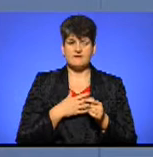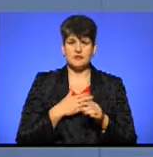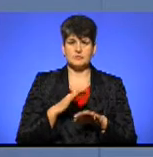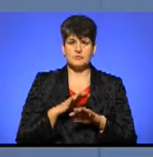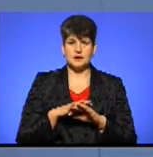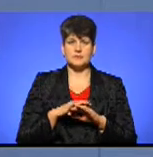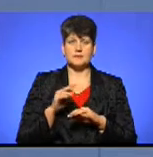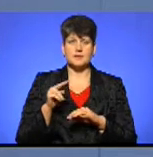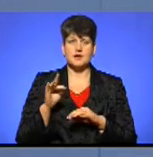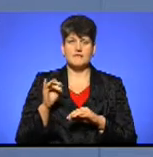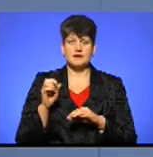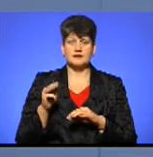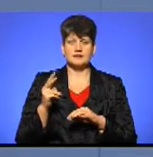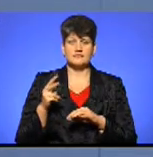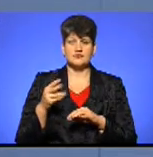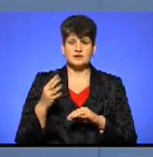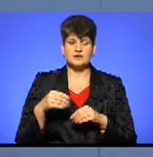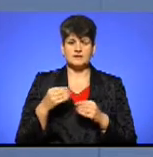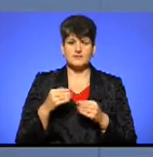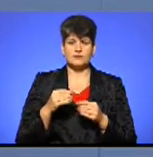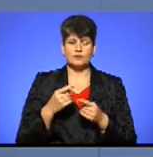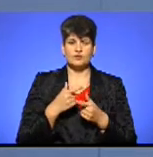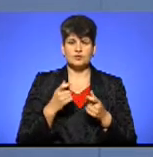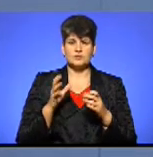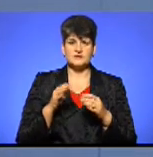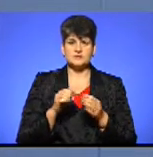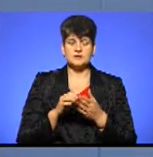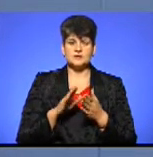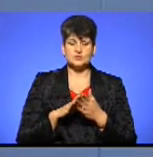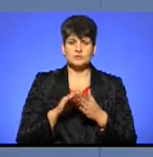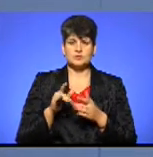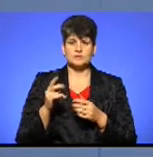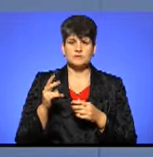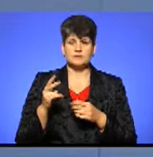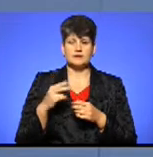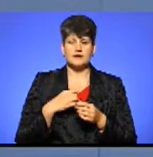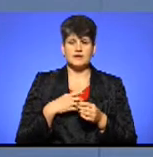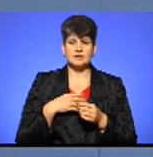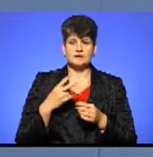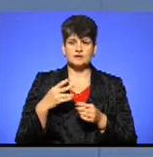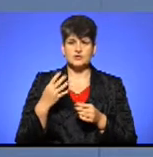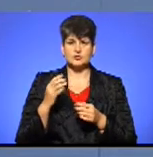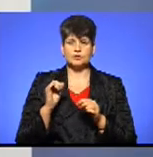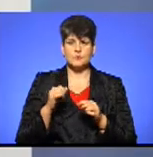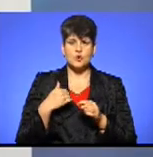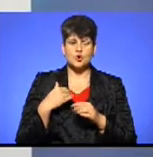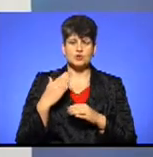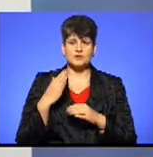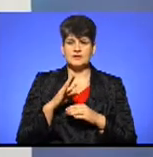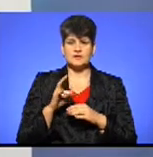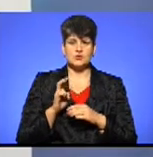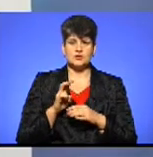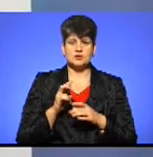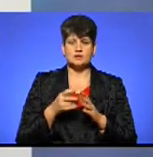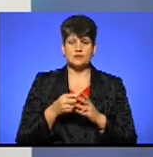-24. Він нацела повідомлення всім зарегістрованим мешканцям міста Тернопіль, які мають приват-24, для того, щоб вони могли проголосувати, не виходячи з свого